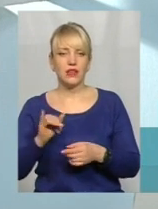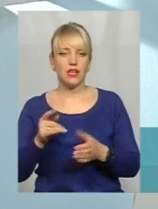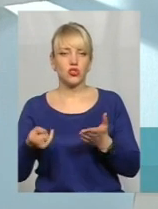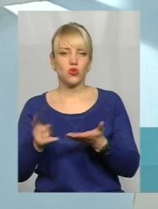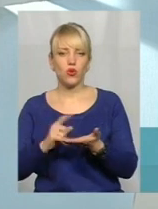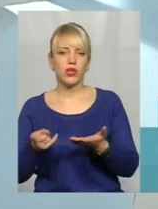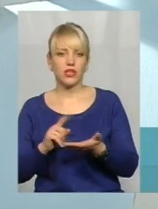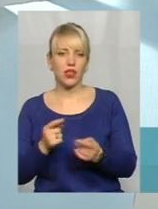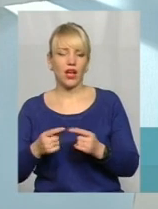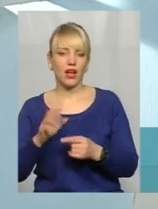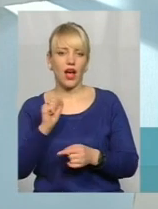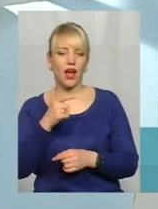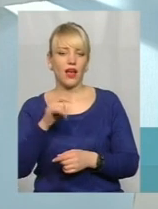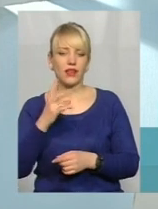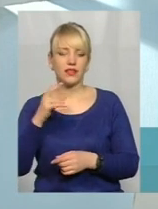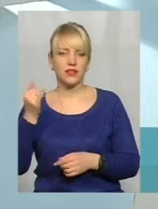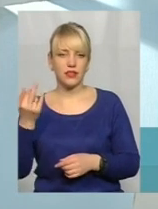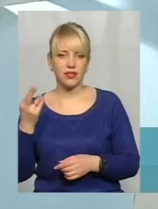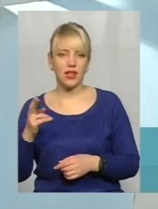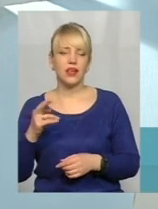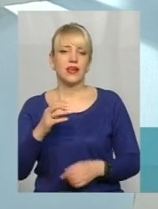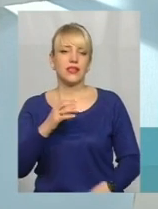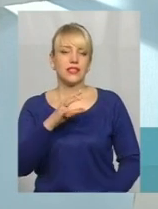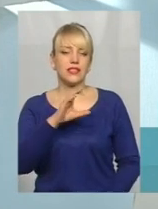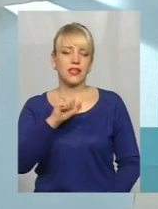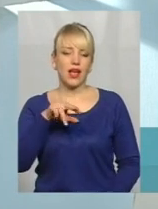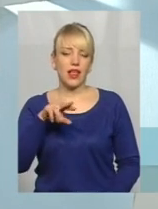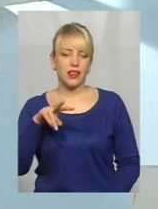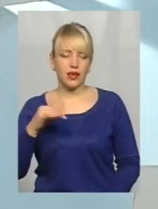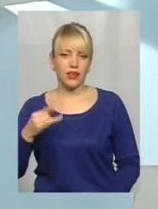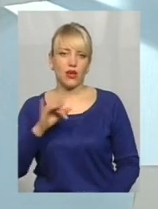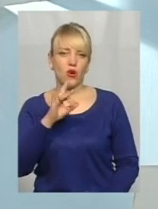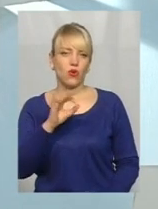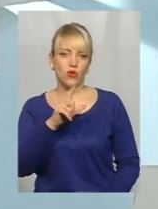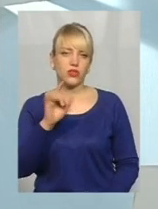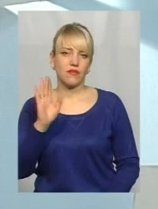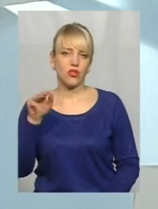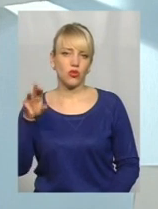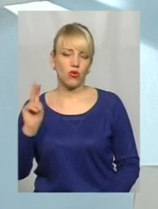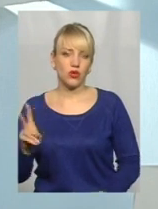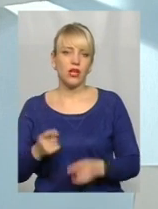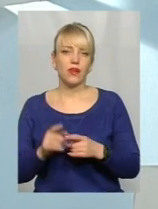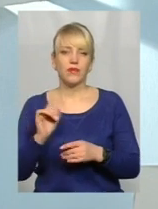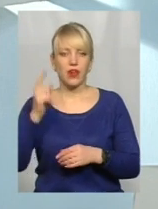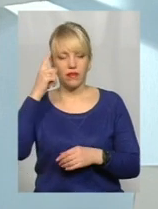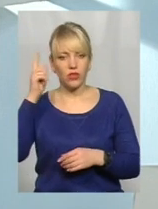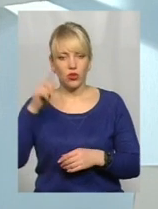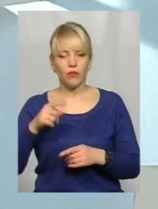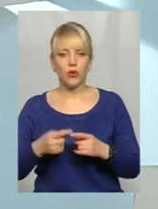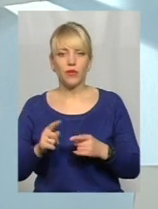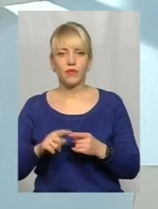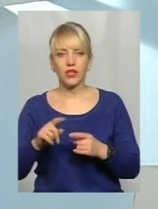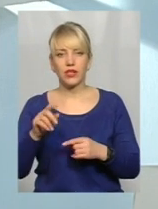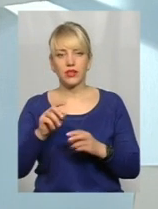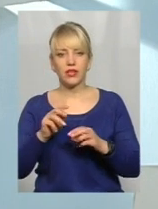Я думаю, що і на сторінках буде поділяти центру. Тому, ласка, попросимо. Як повідомили в Департаменті економічного розвитку